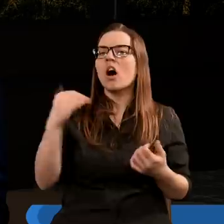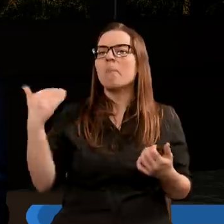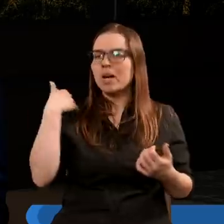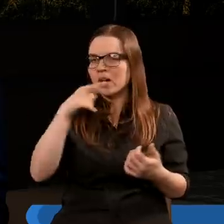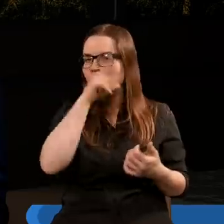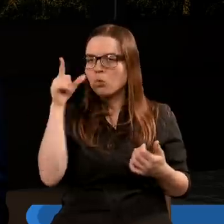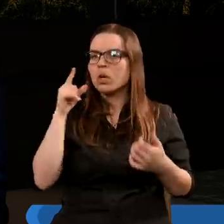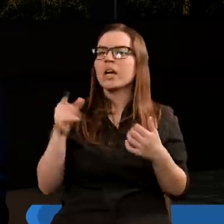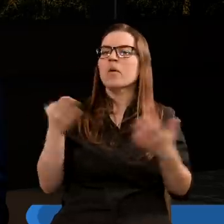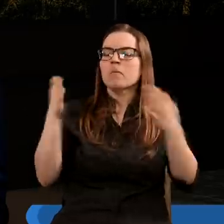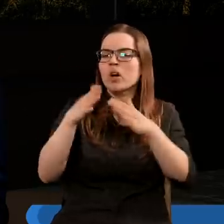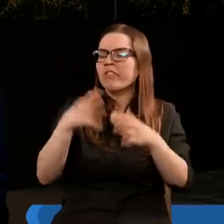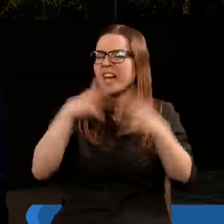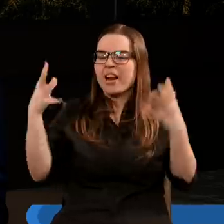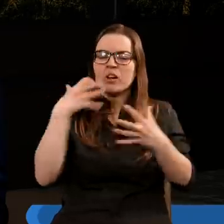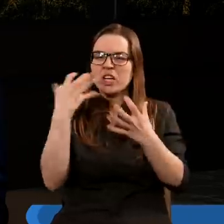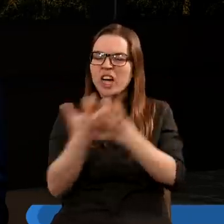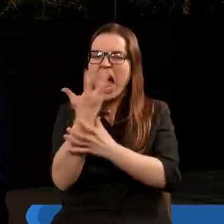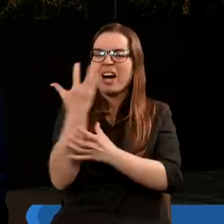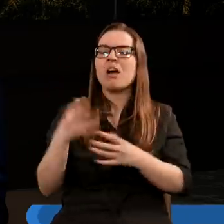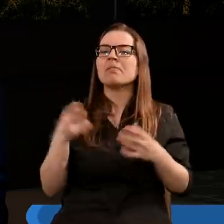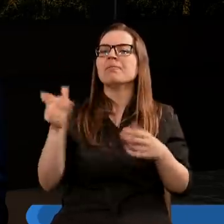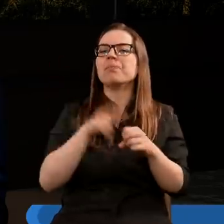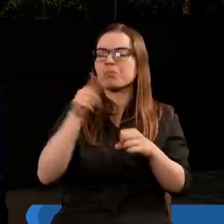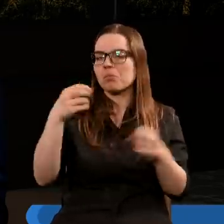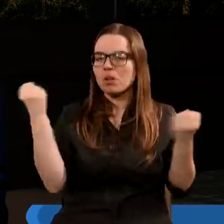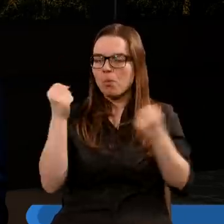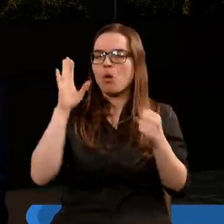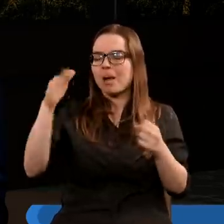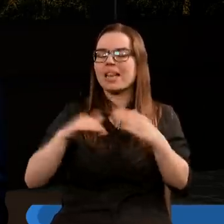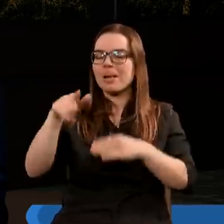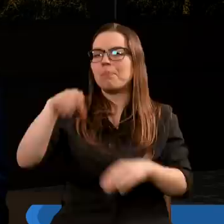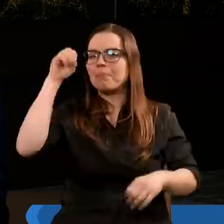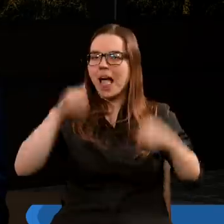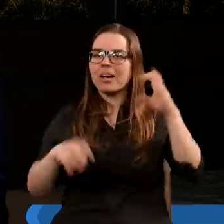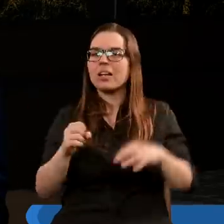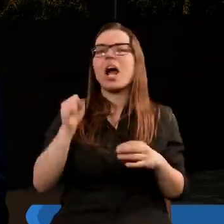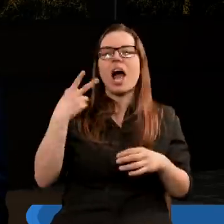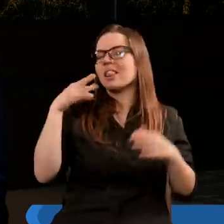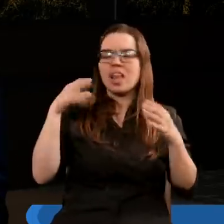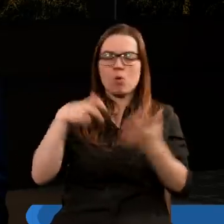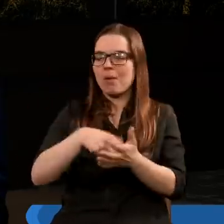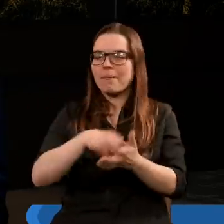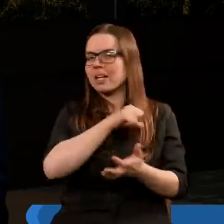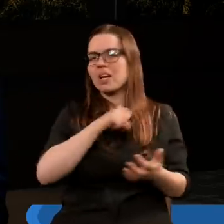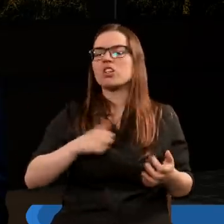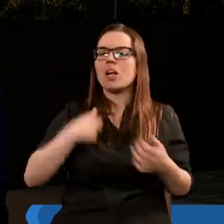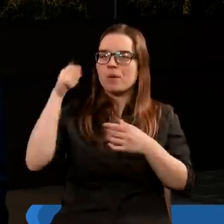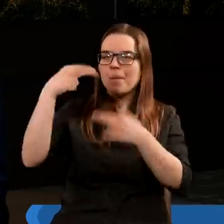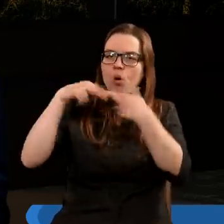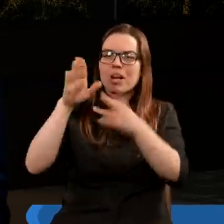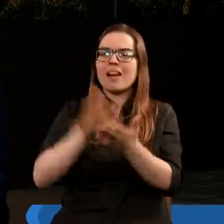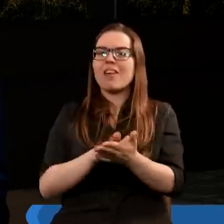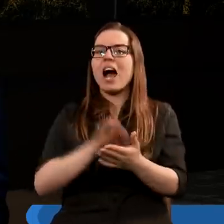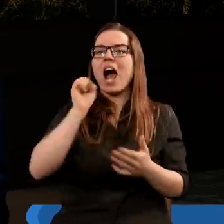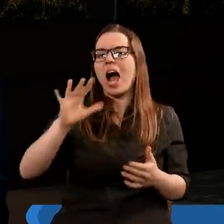byli ludzie popaleni wielkim żarem i bluźnili imieniu Boga, który ma moc nad tymi plagami, a nie upamiętali się, by mu oddać chwałę.